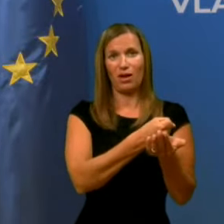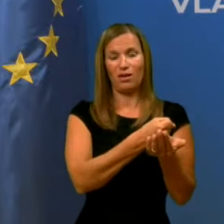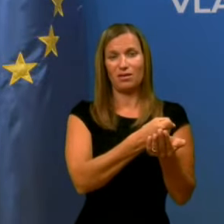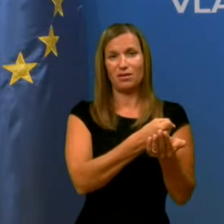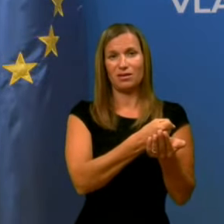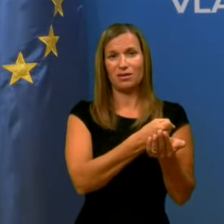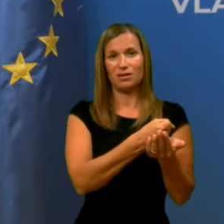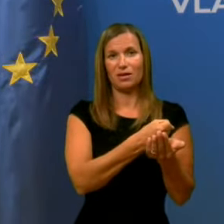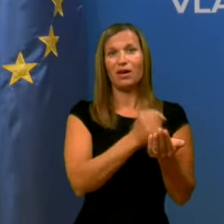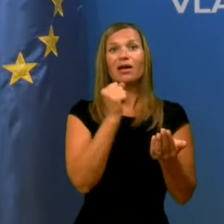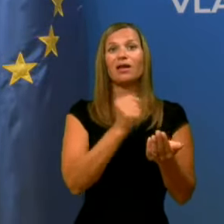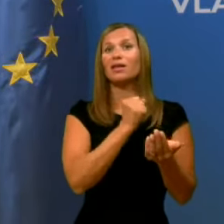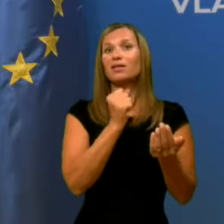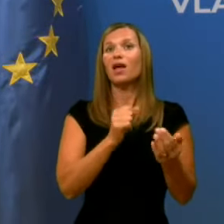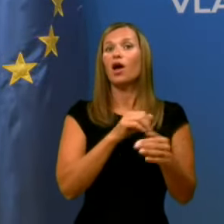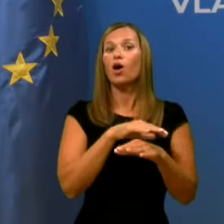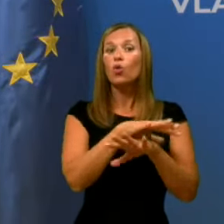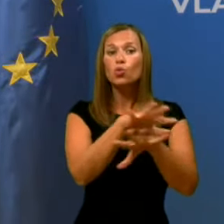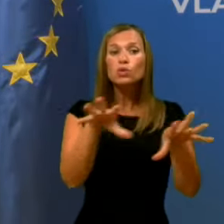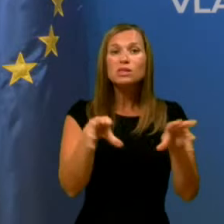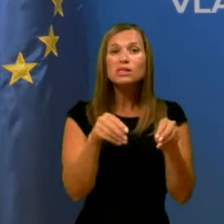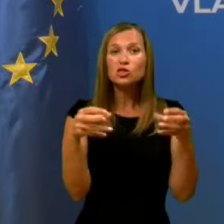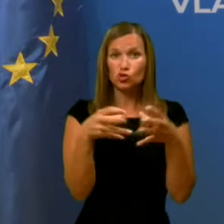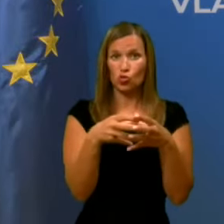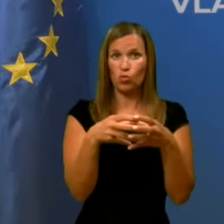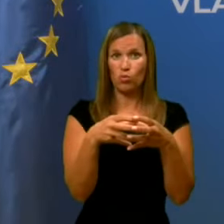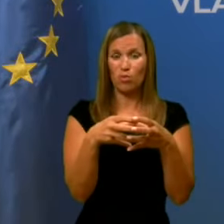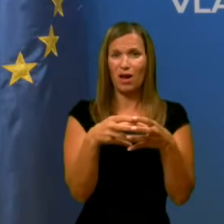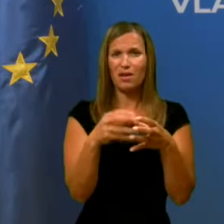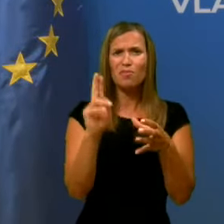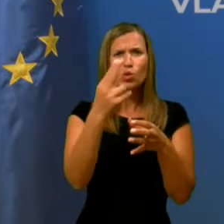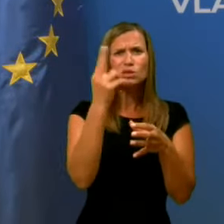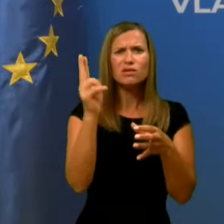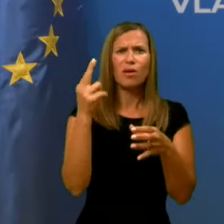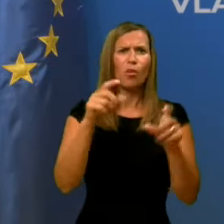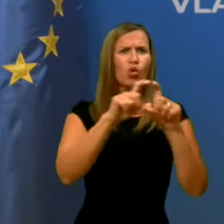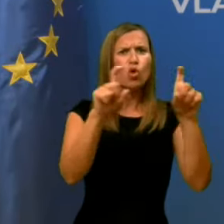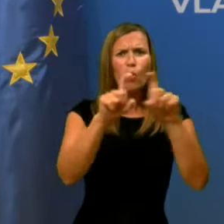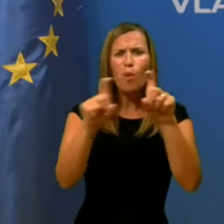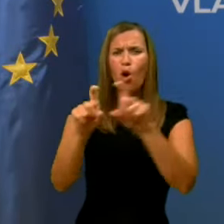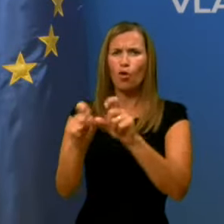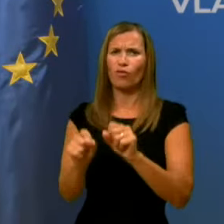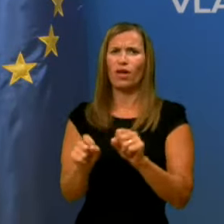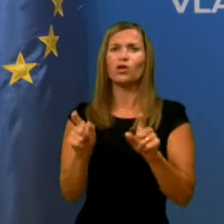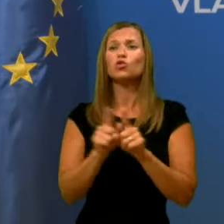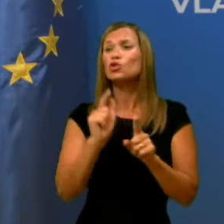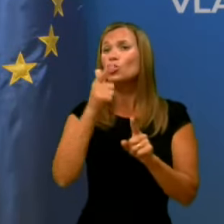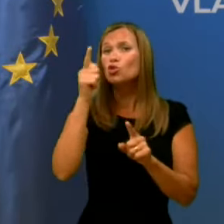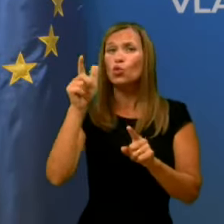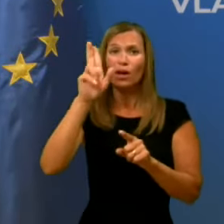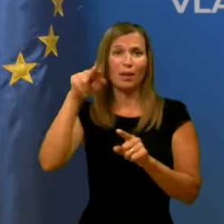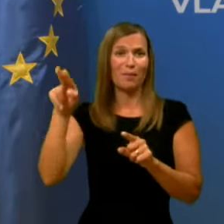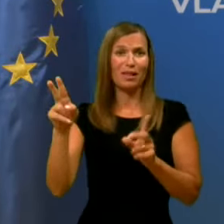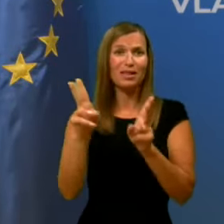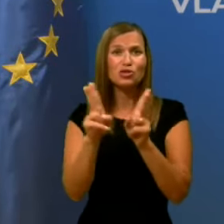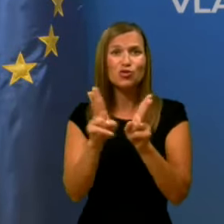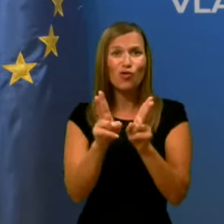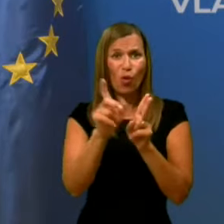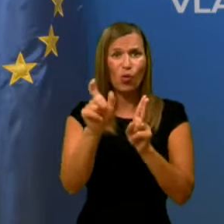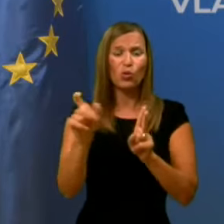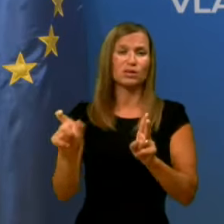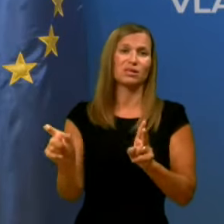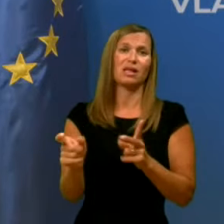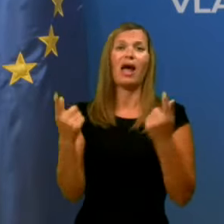da vsi skupaj apeleramo na domove in na vse ostale, ki imate svojce ali pa ki ste zaposleni,